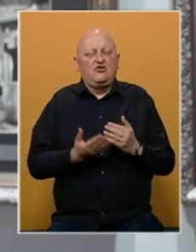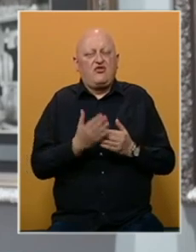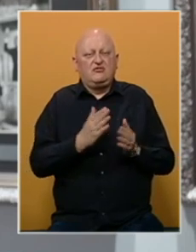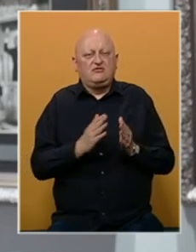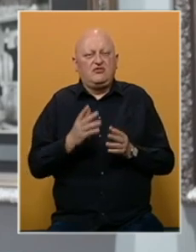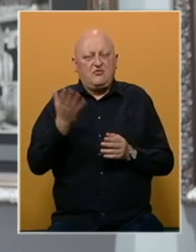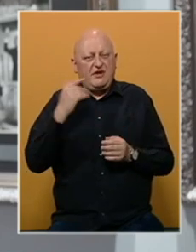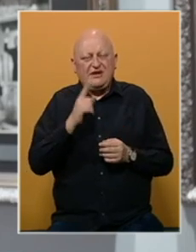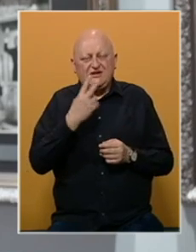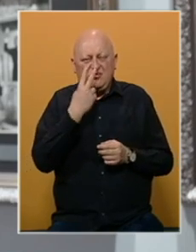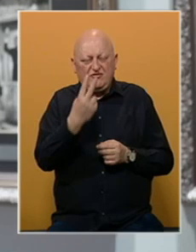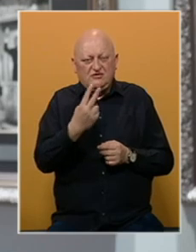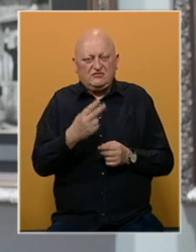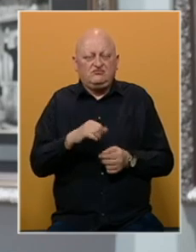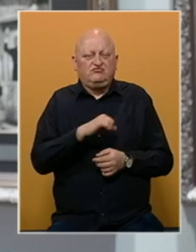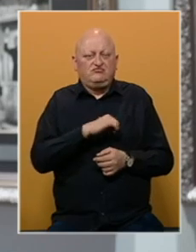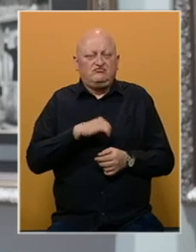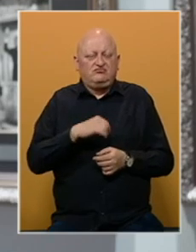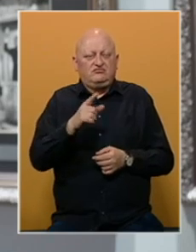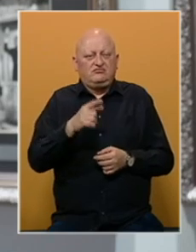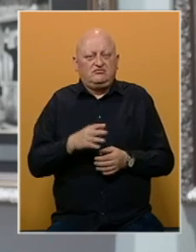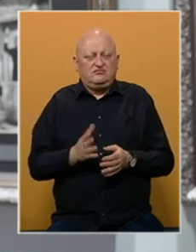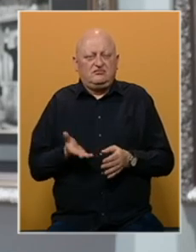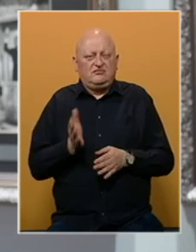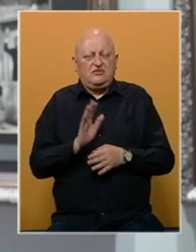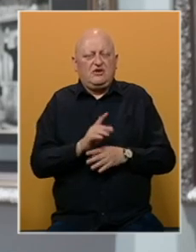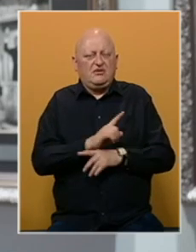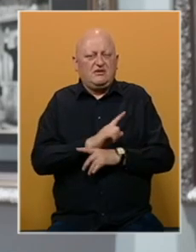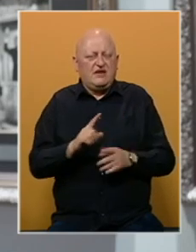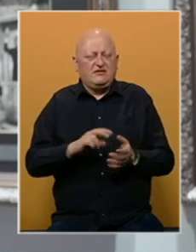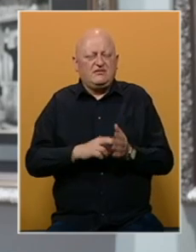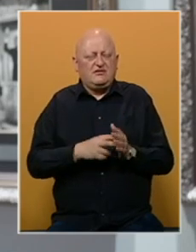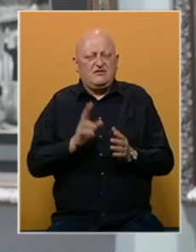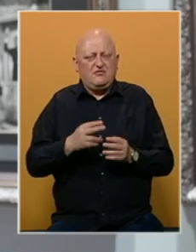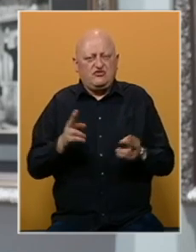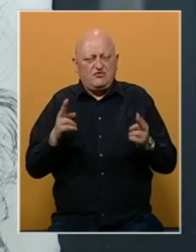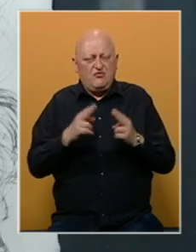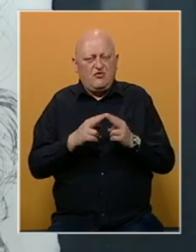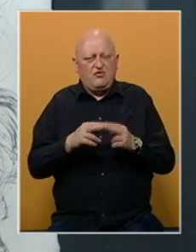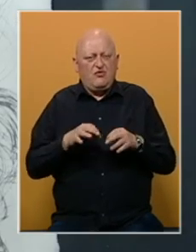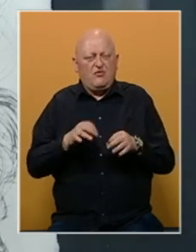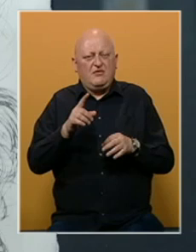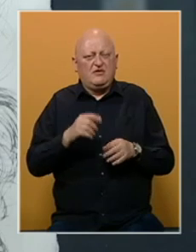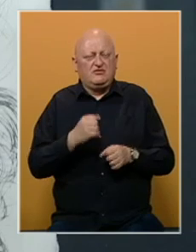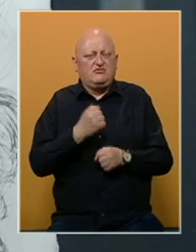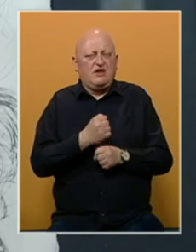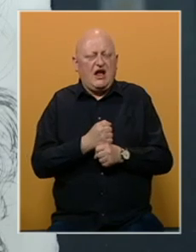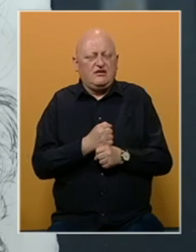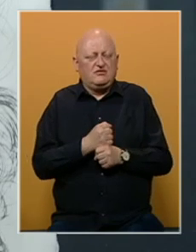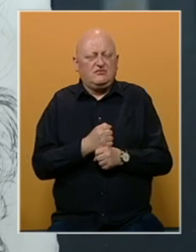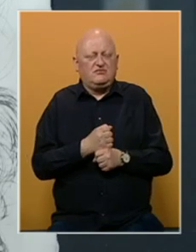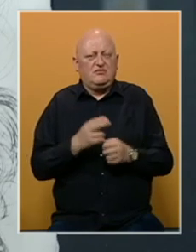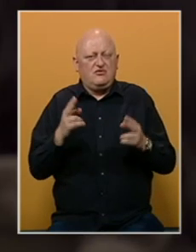koje prije nismo vidjeli. Zanimljivo je da su ovdje predstavljene razne tehnike i možemo upoznati kompletno njegovo stvaralaštvo.